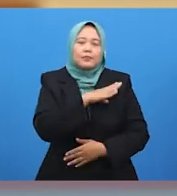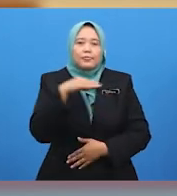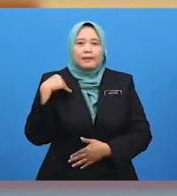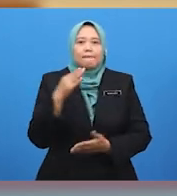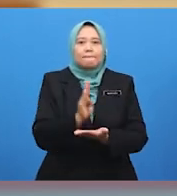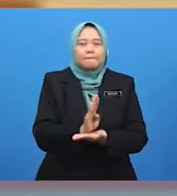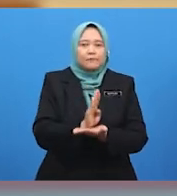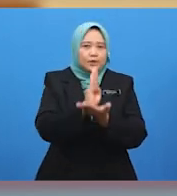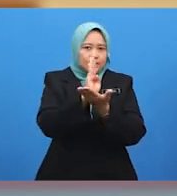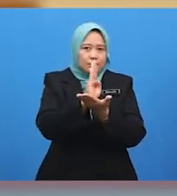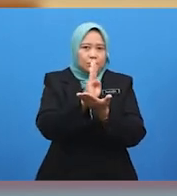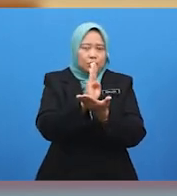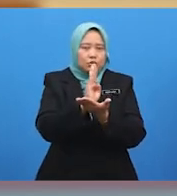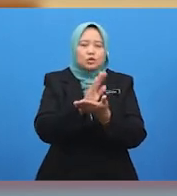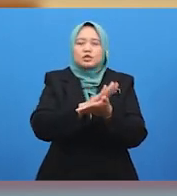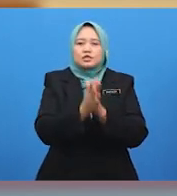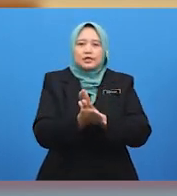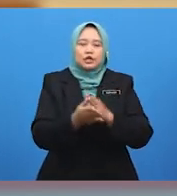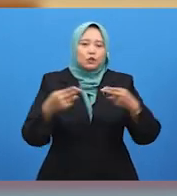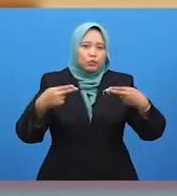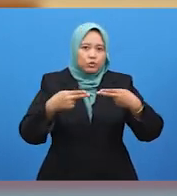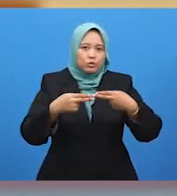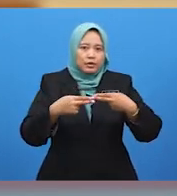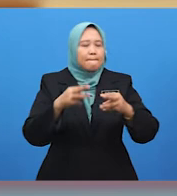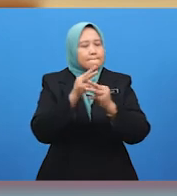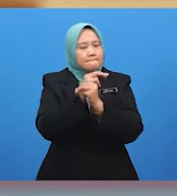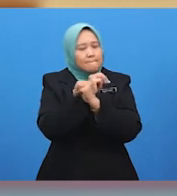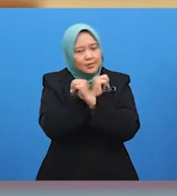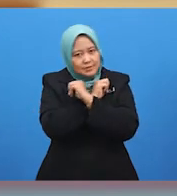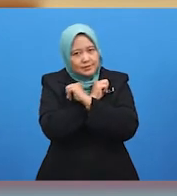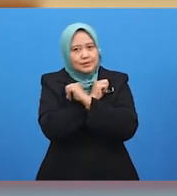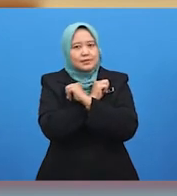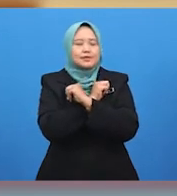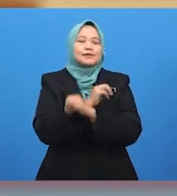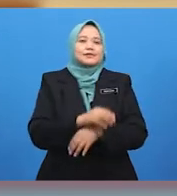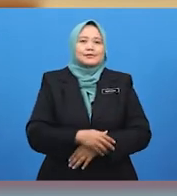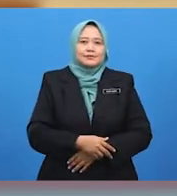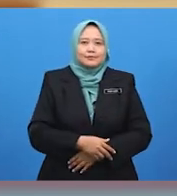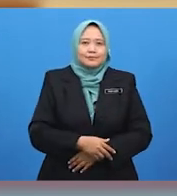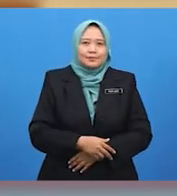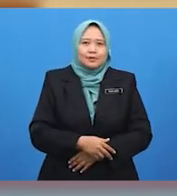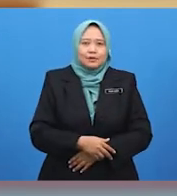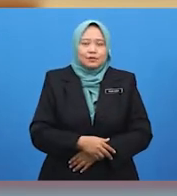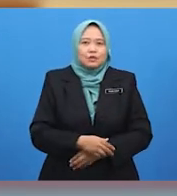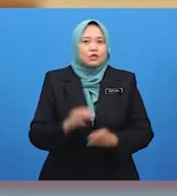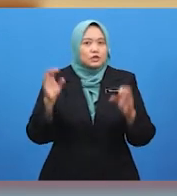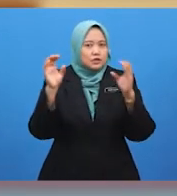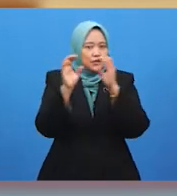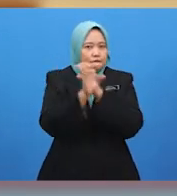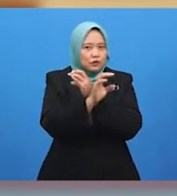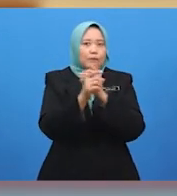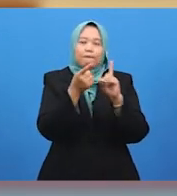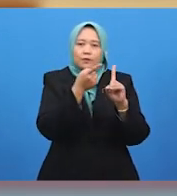membantu menjadikan hubungan lebih mesra sesama jiran. Faham tak? Maka, cabaran